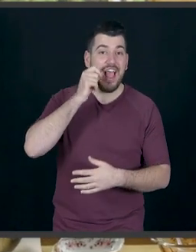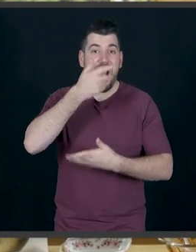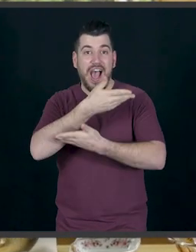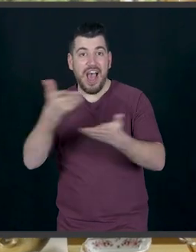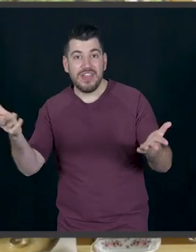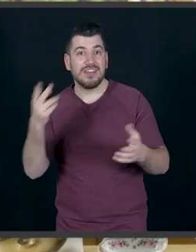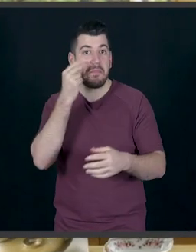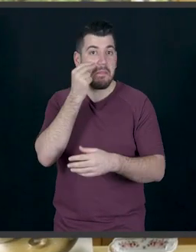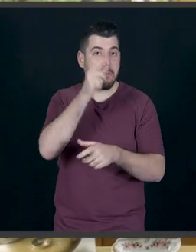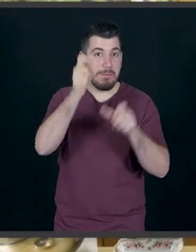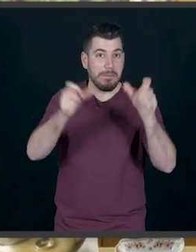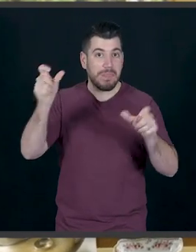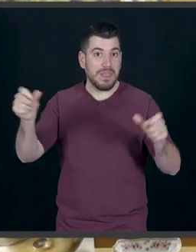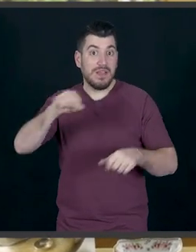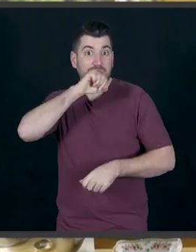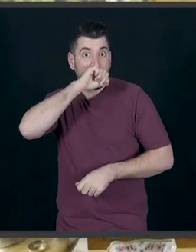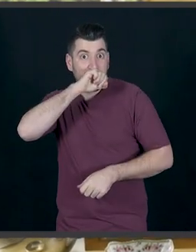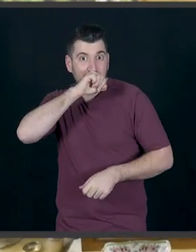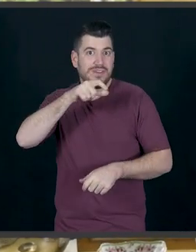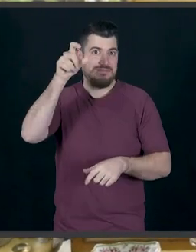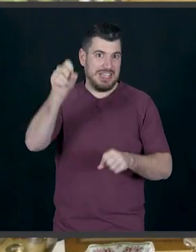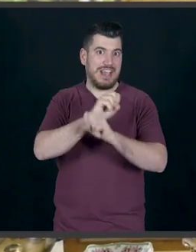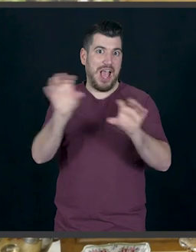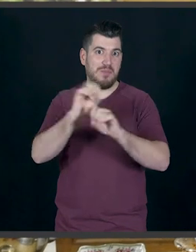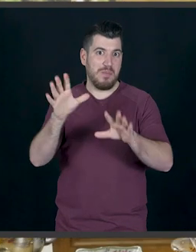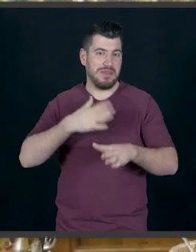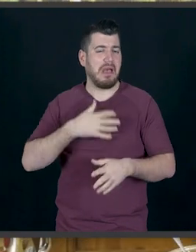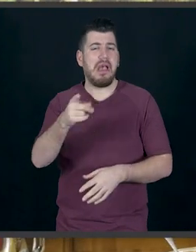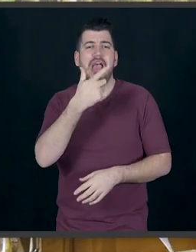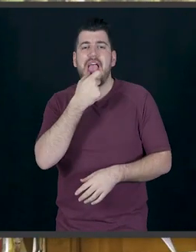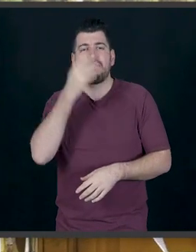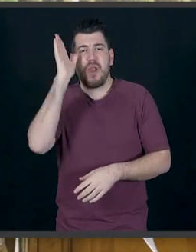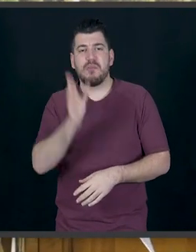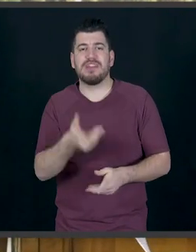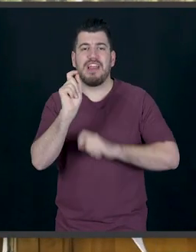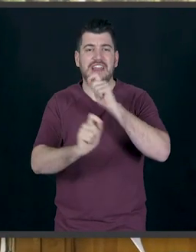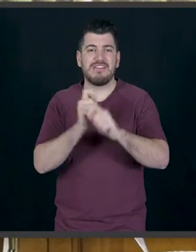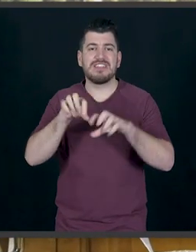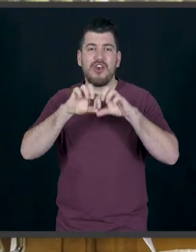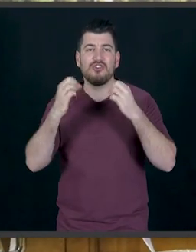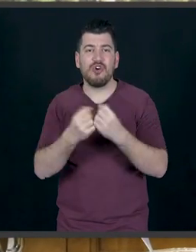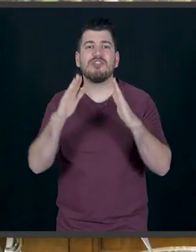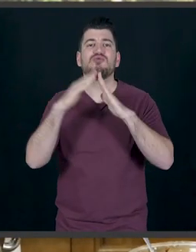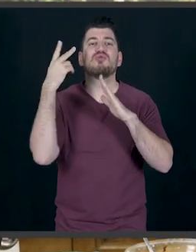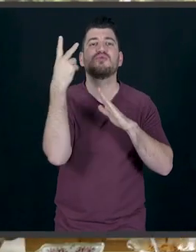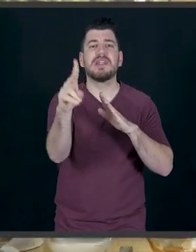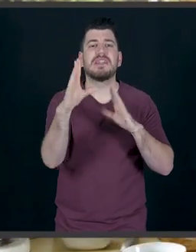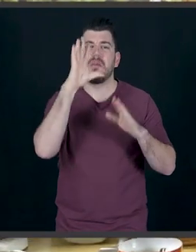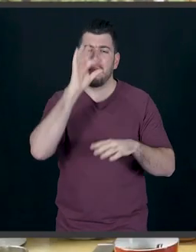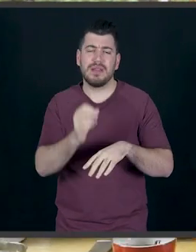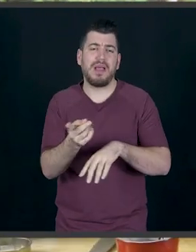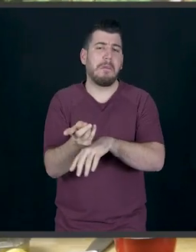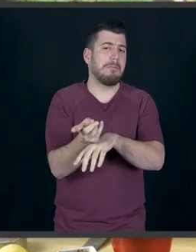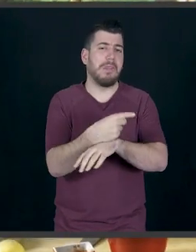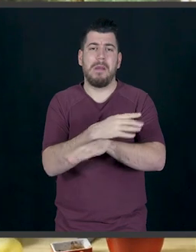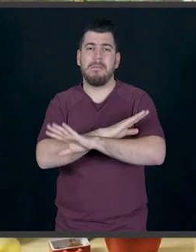άντρες, τηλεθεατές, φανατικοί του Kitchen Lab, είδατε πόσο εύκολα μπορείτε να κάνετε ντόνατ στο σπίτι σας σε μηδέν